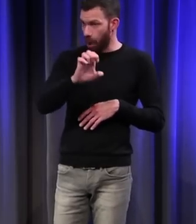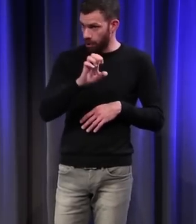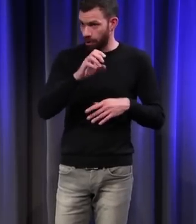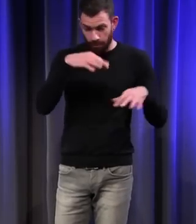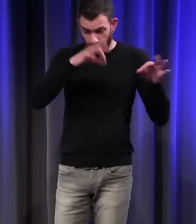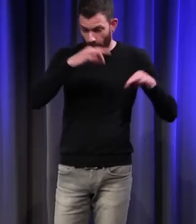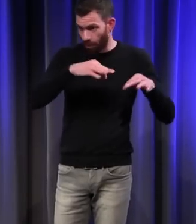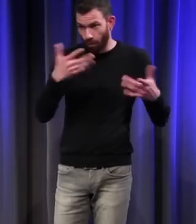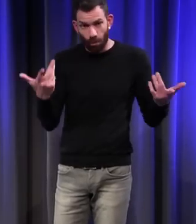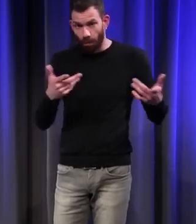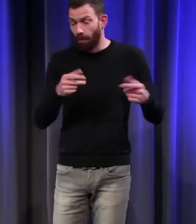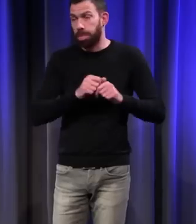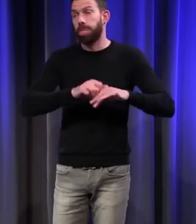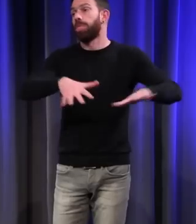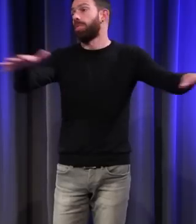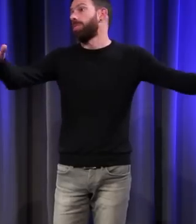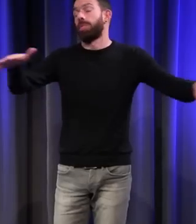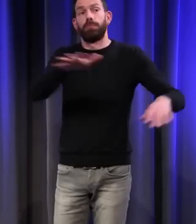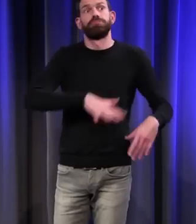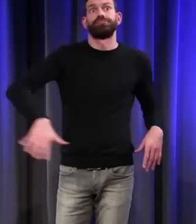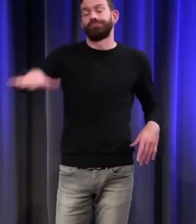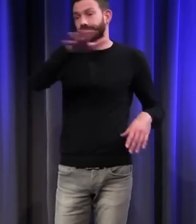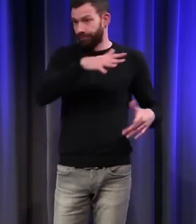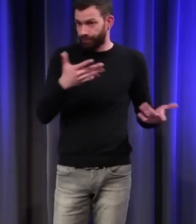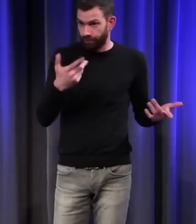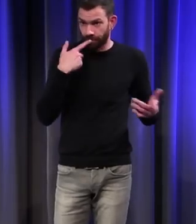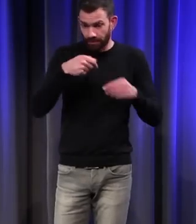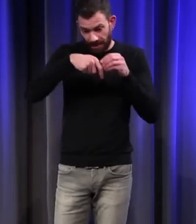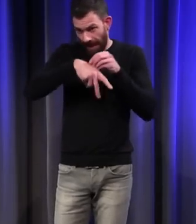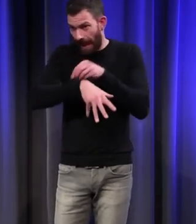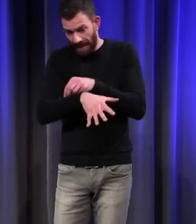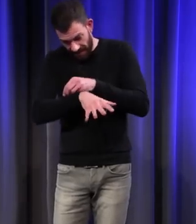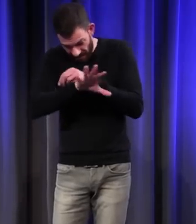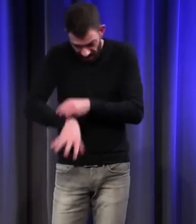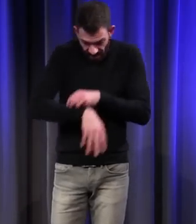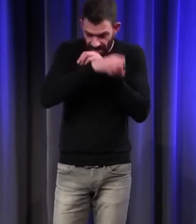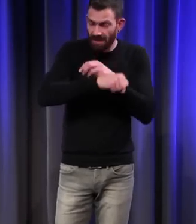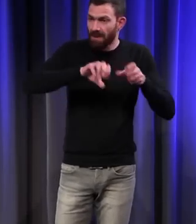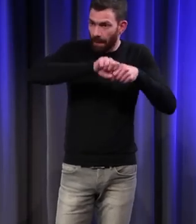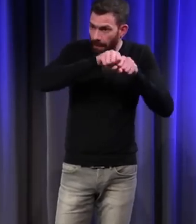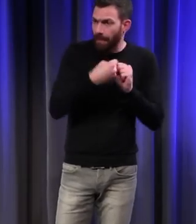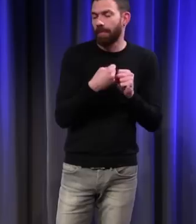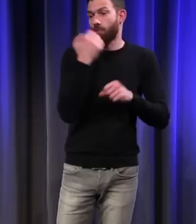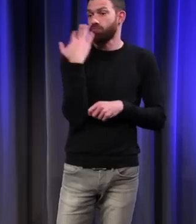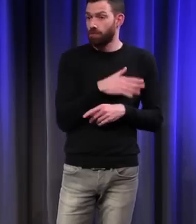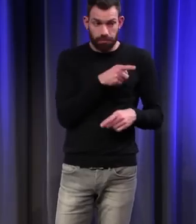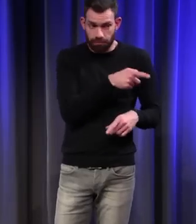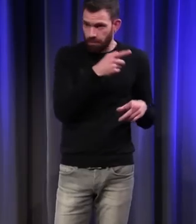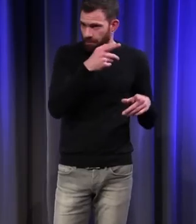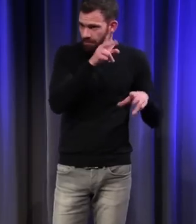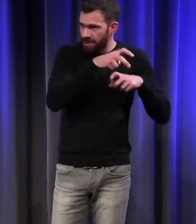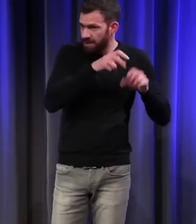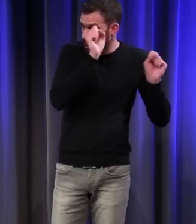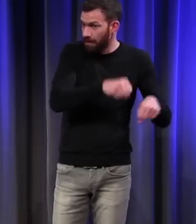rencontre partout. La garance, pousse sur de nombreux terroirs. Et ce sont les racines qui ont des vertus tinctoriales. Donc, ce n pas un problème